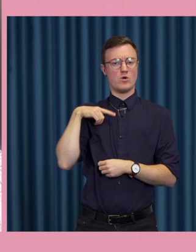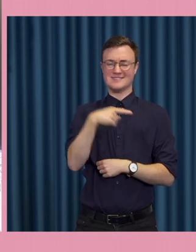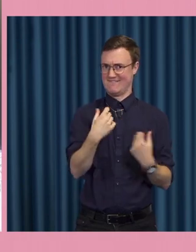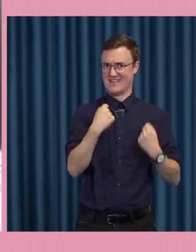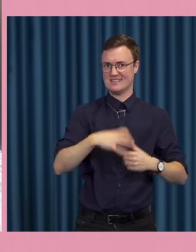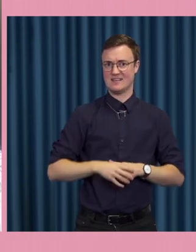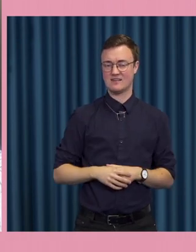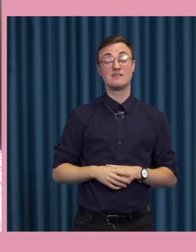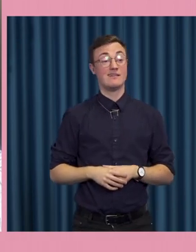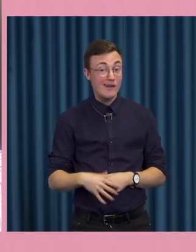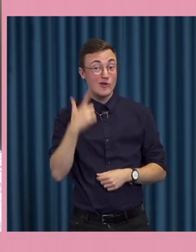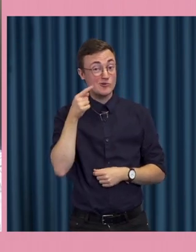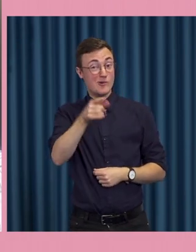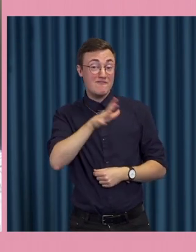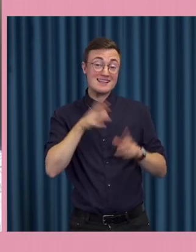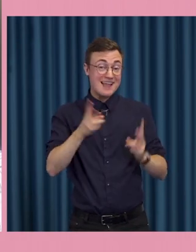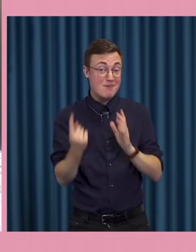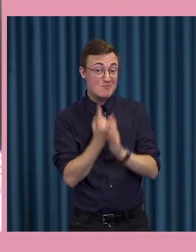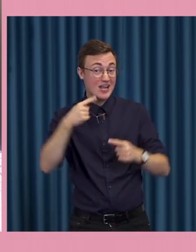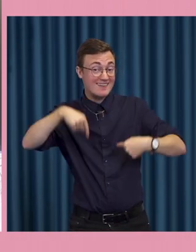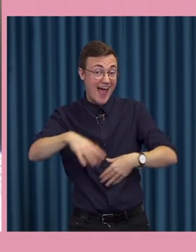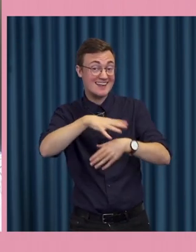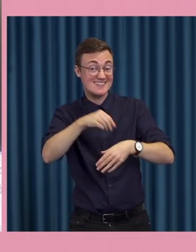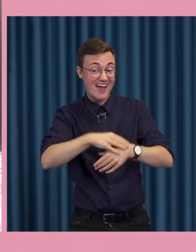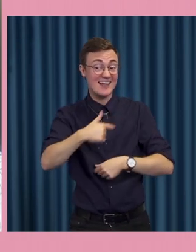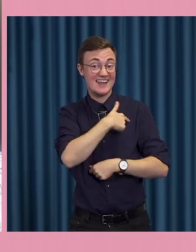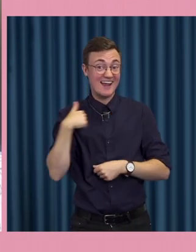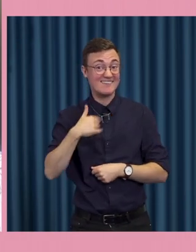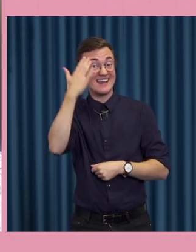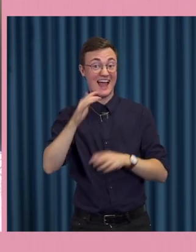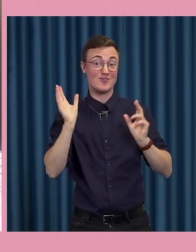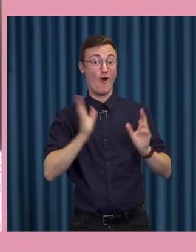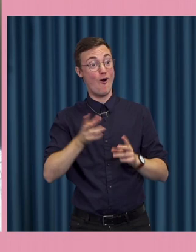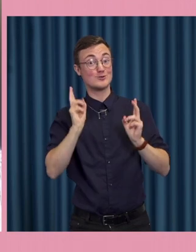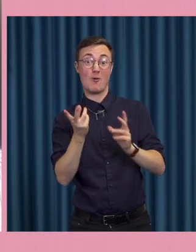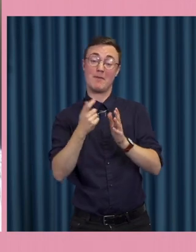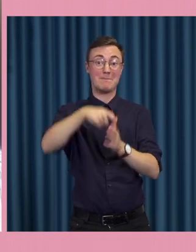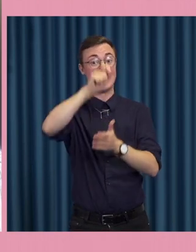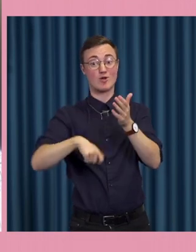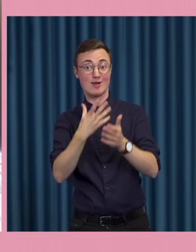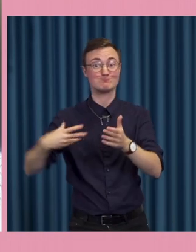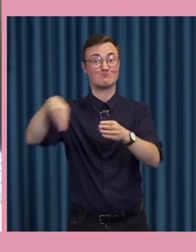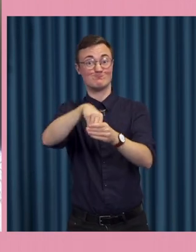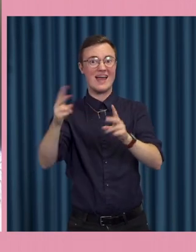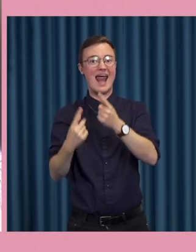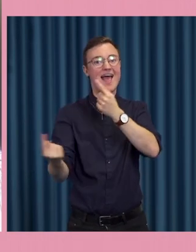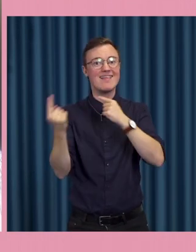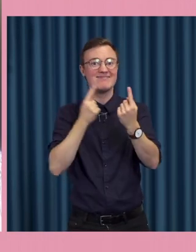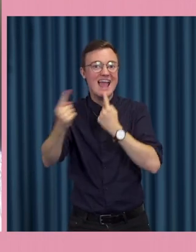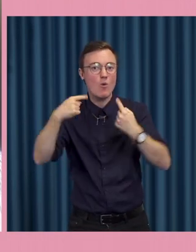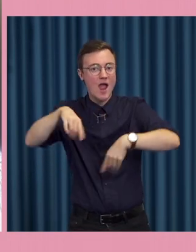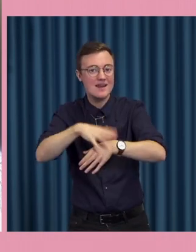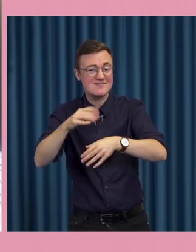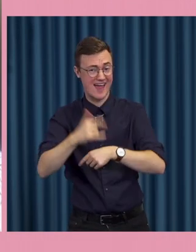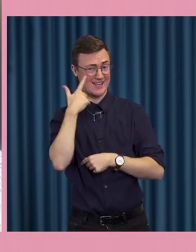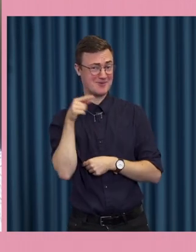tror du att det skulle vara möjligt att göra i Sverige tror du att vi skulle kunna ha den typen av medborgarinkludering eller medborgardialoger i Sverige